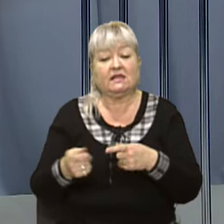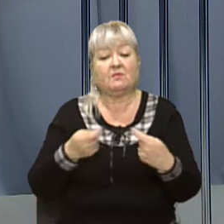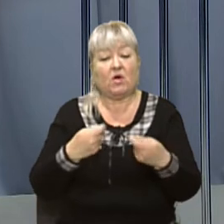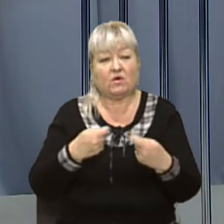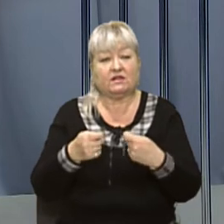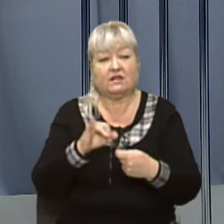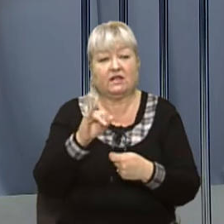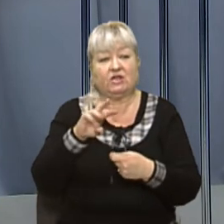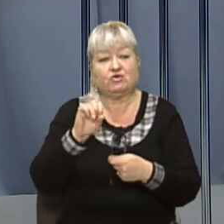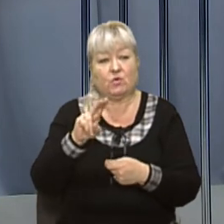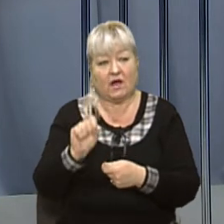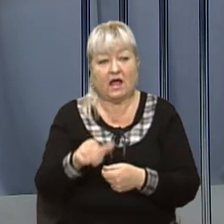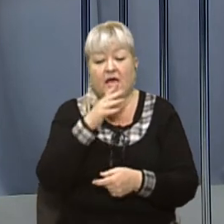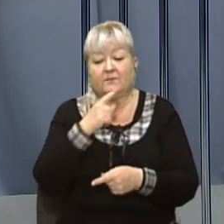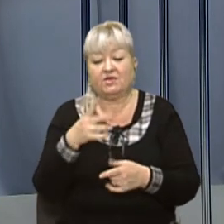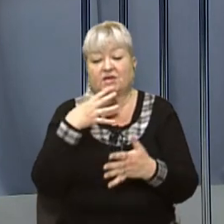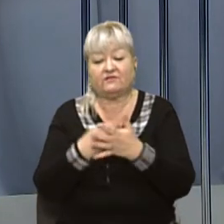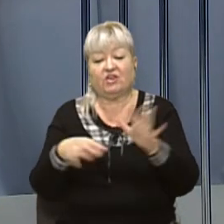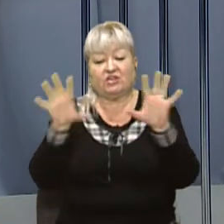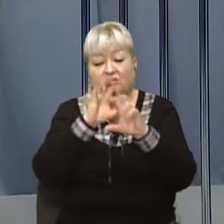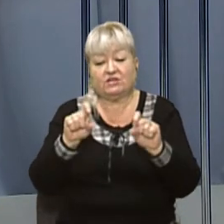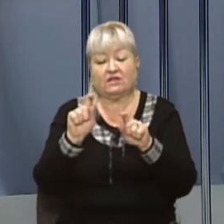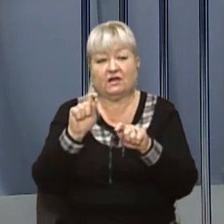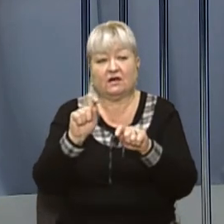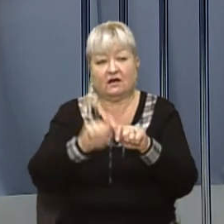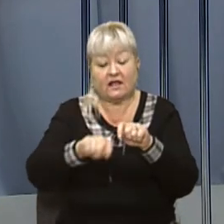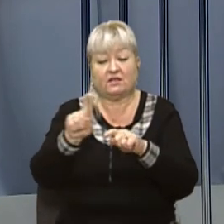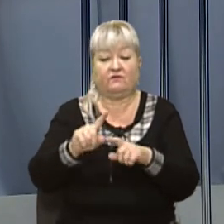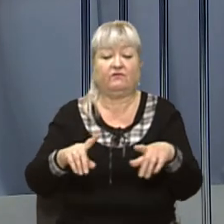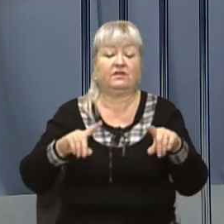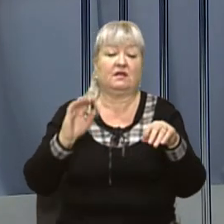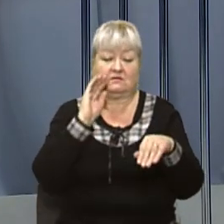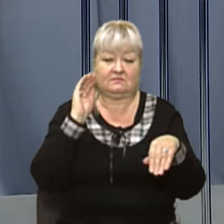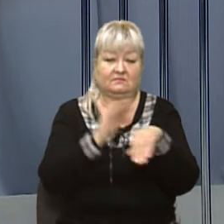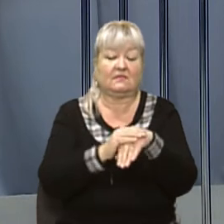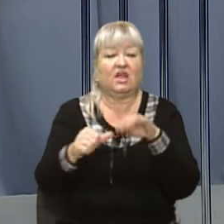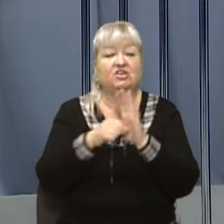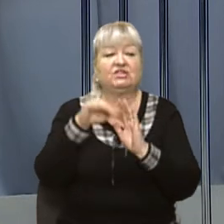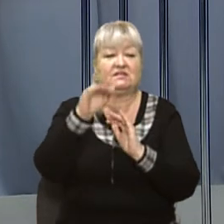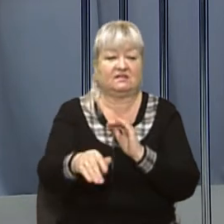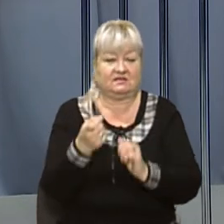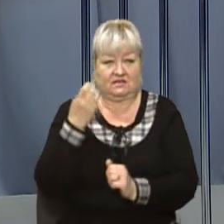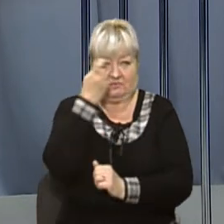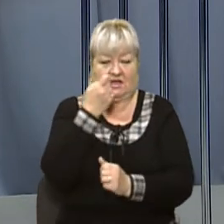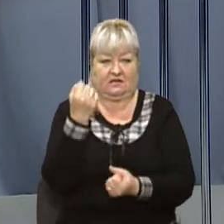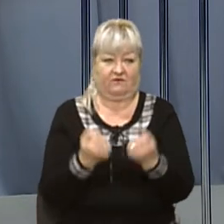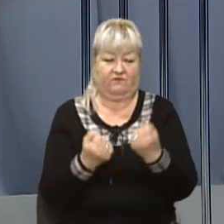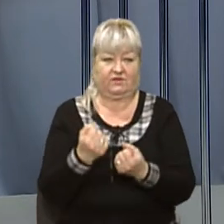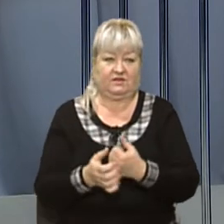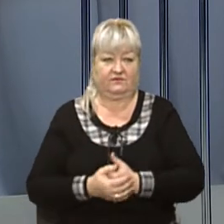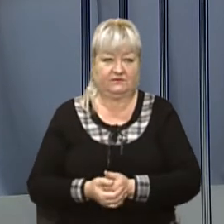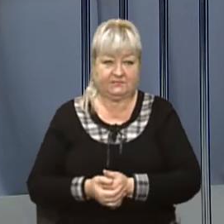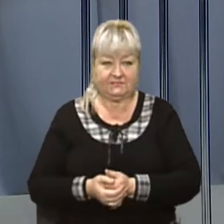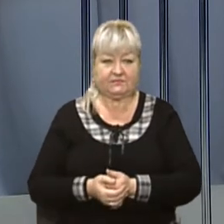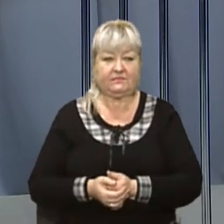Львів» Миколи Ільчука, під час своїх нічних рейдів вони затримали близько трьох тисяч нетверезих водіїв. Більше дивіться у сюжеті Іван